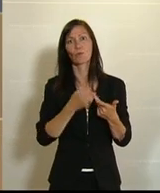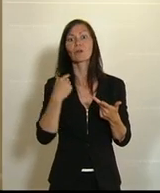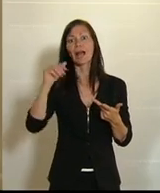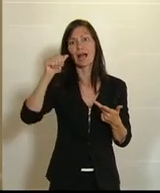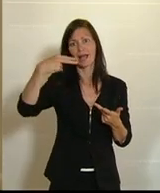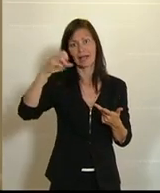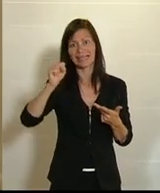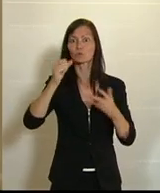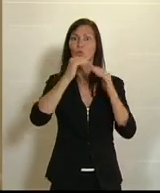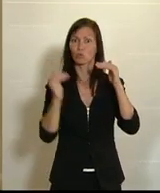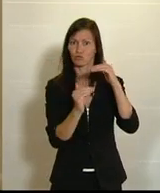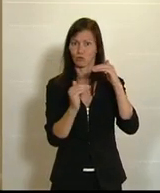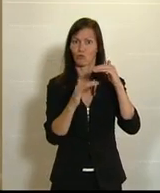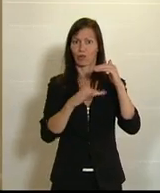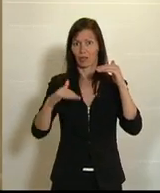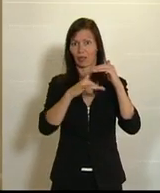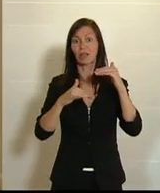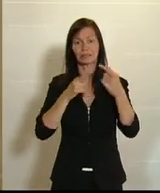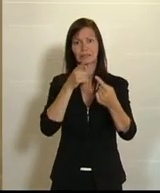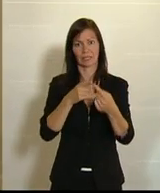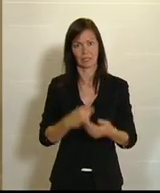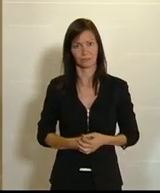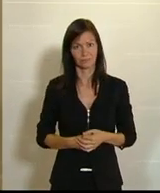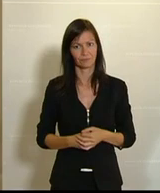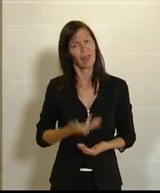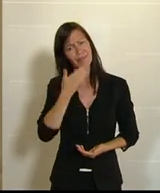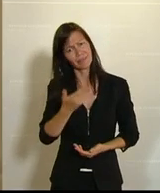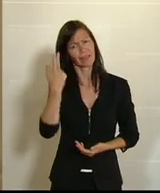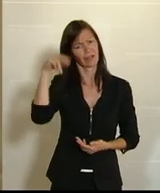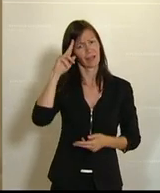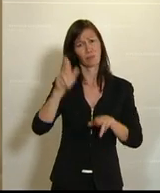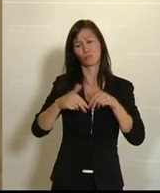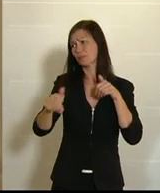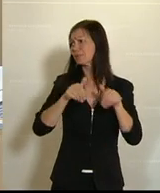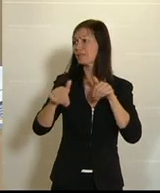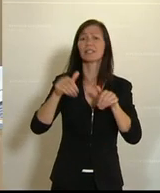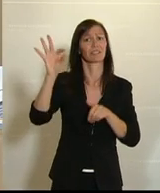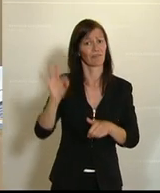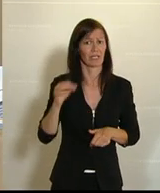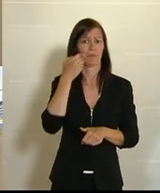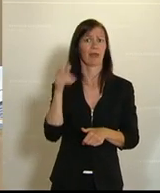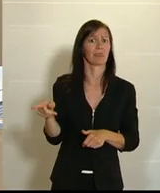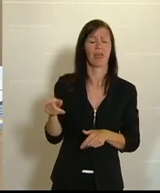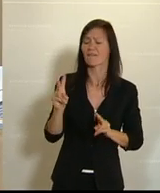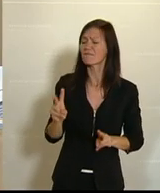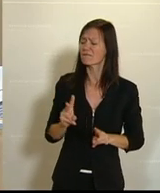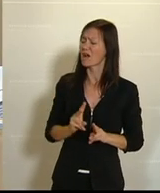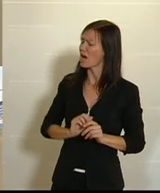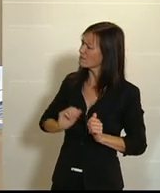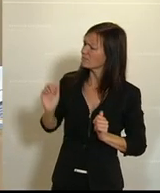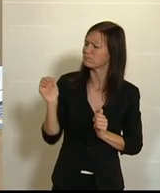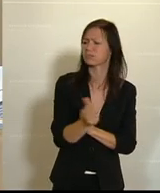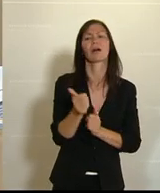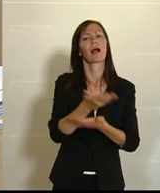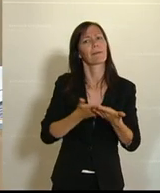die AHS-Unterstufe richtet. Danke, Herr Bundesminister Faßmann, das ist wirklich ein Meilenstein in der